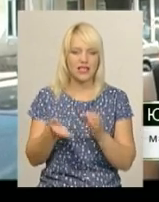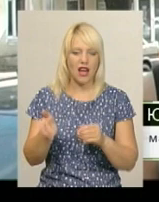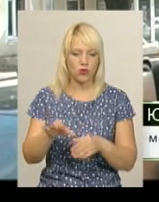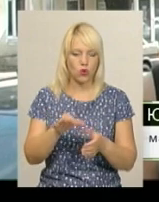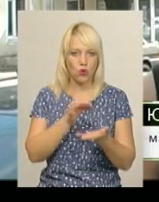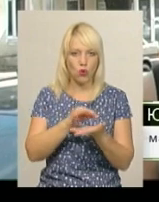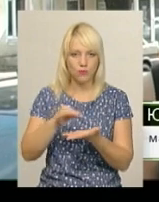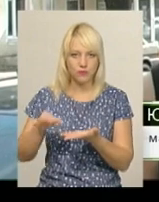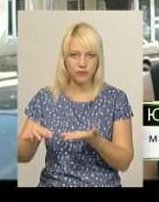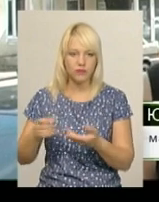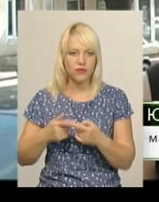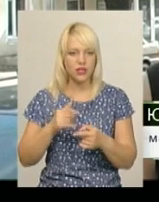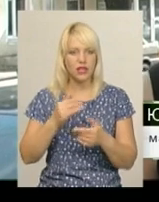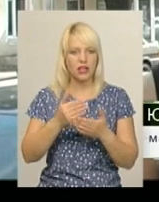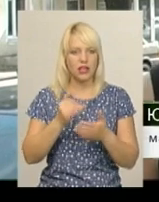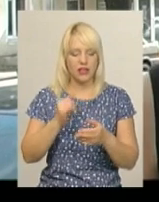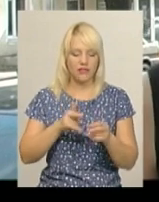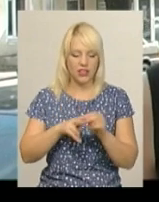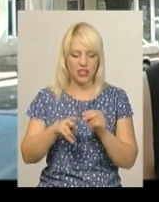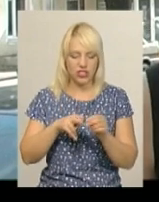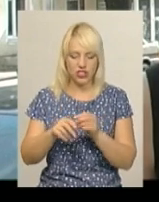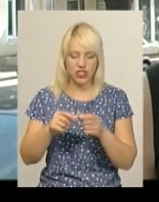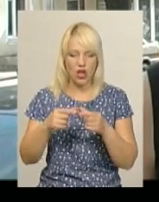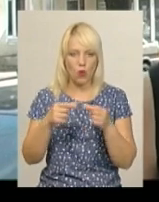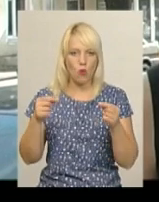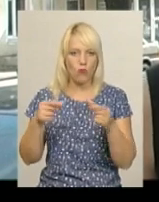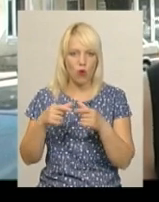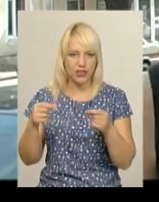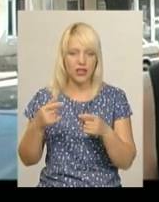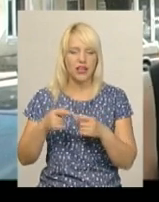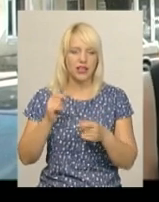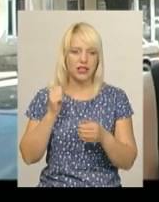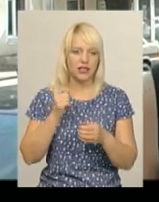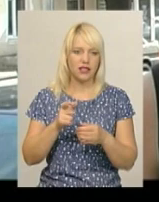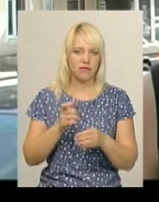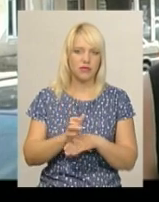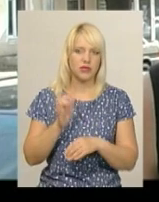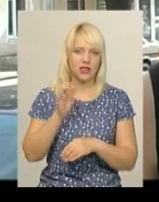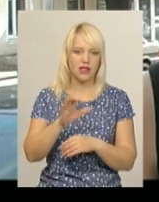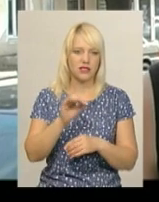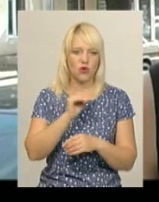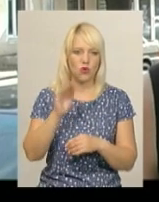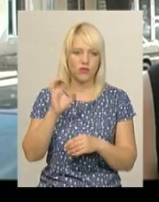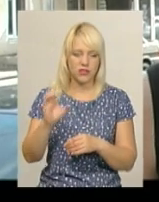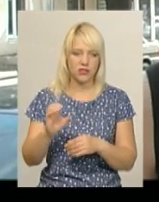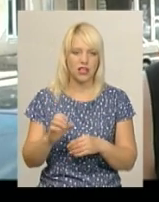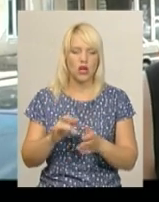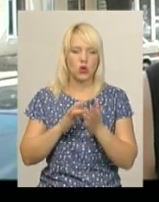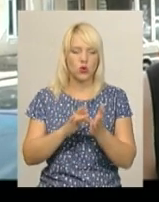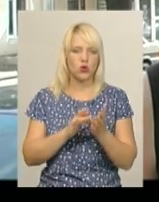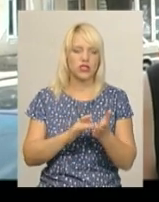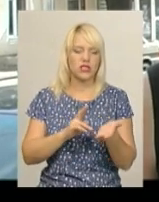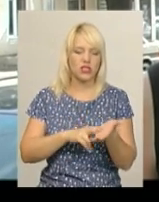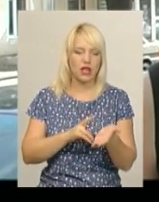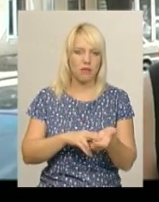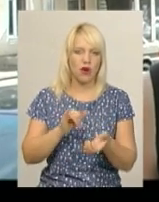відіслані відрізні купончики. Ззаду кожної марочки він є, тобто відсилається в офіс туристичних марок